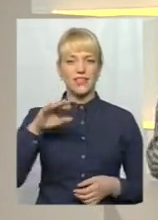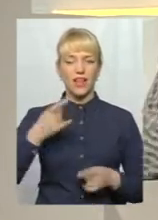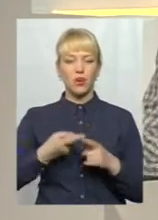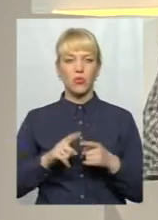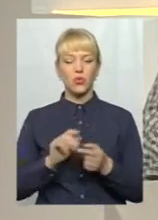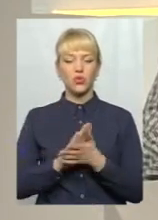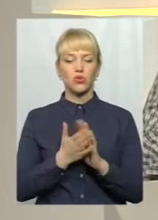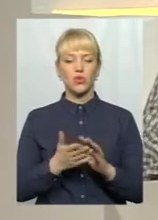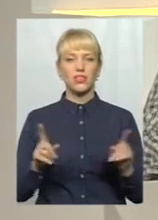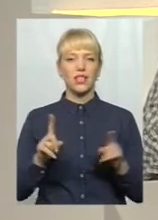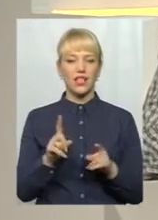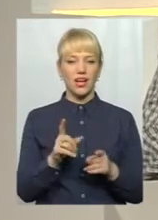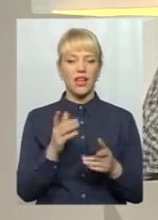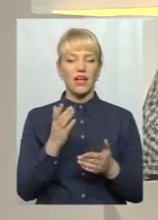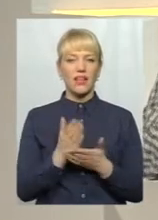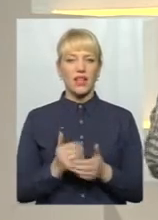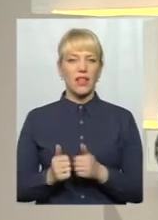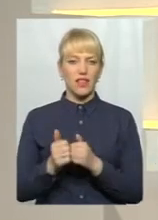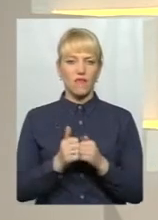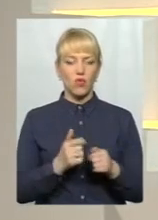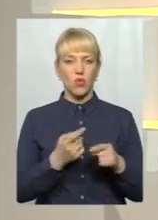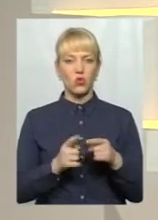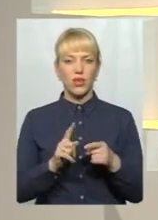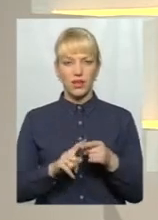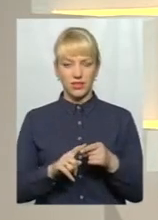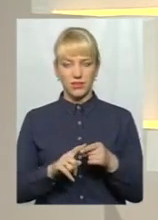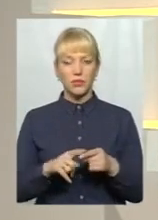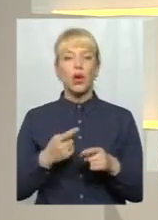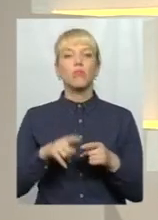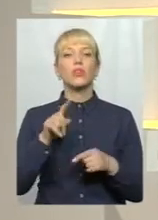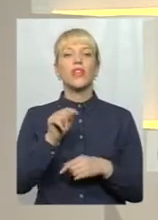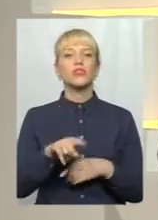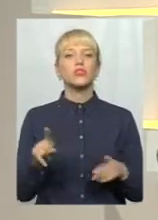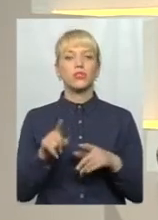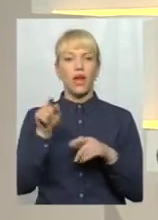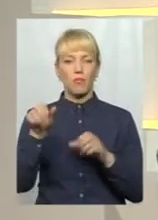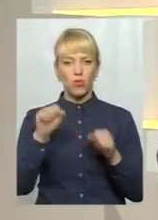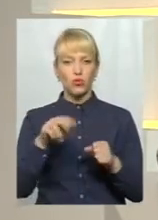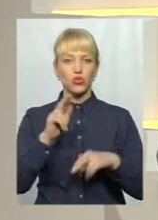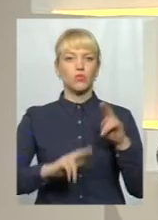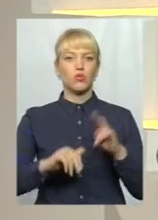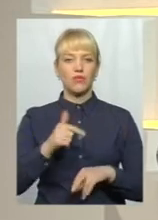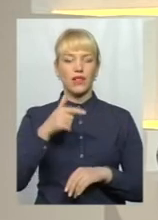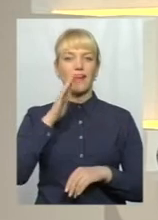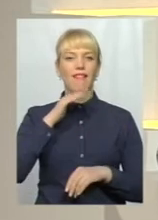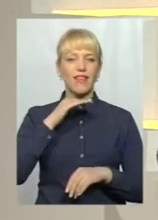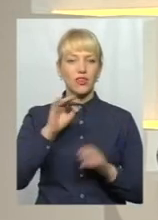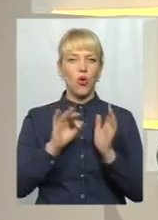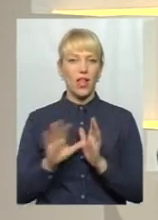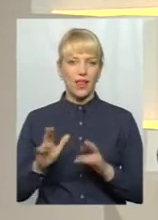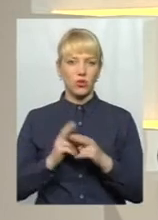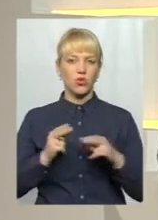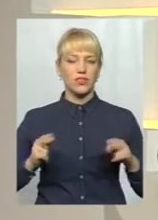яка скалалася навколо неї. Про те, що там можуть збудувати гідроелектростанції на цій річі,